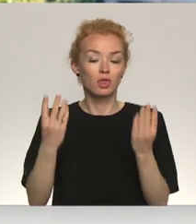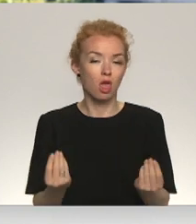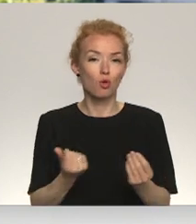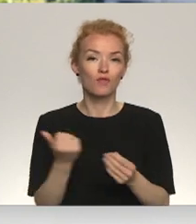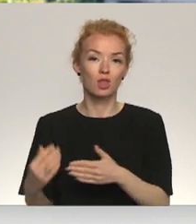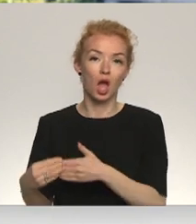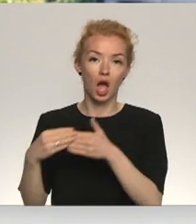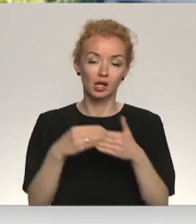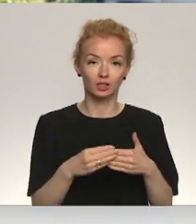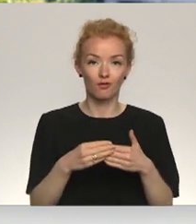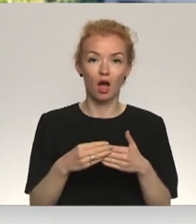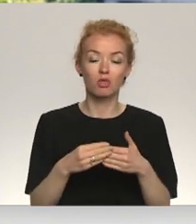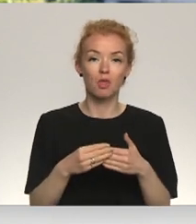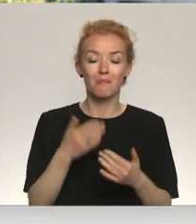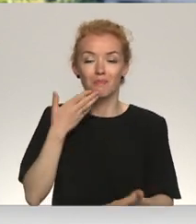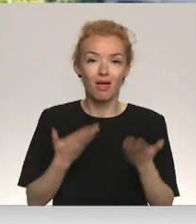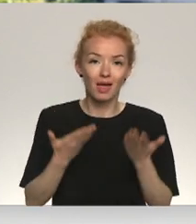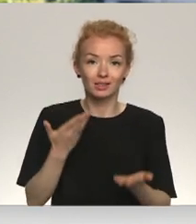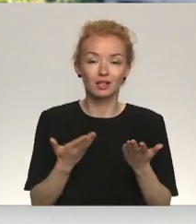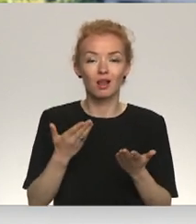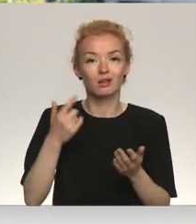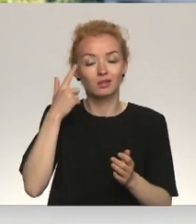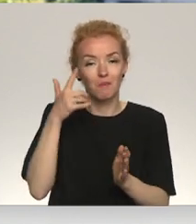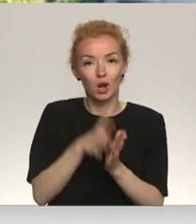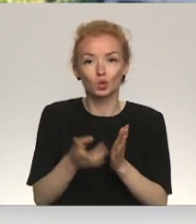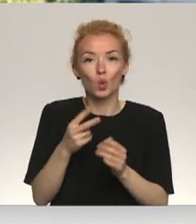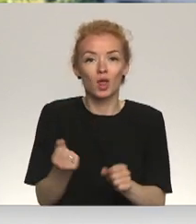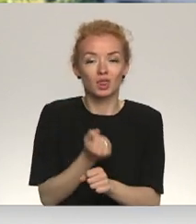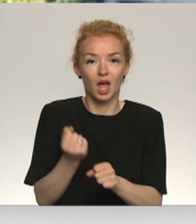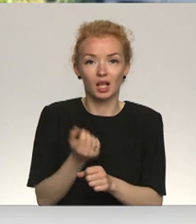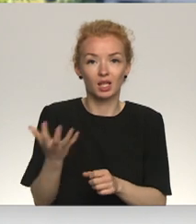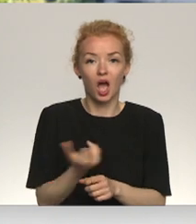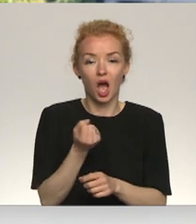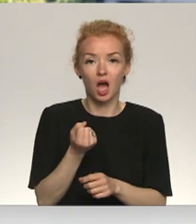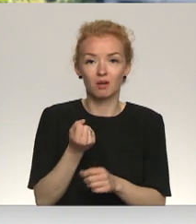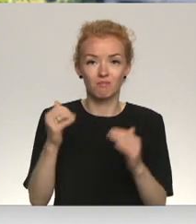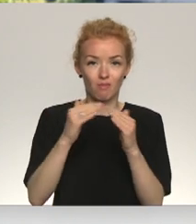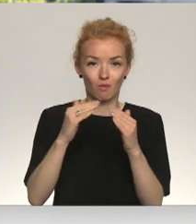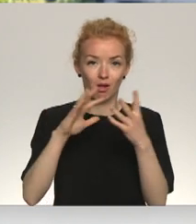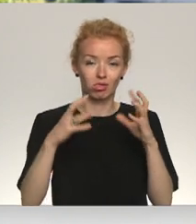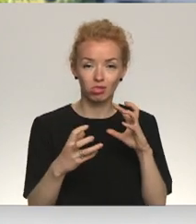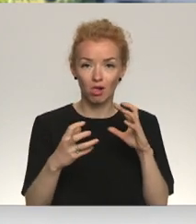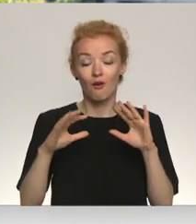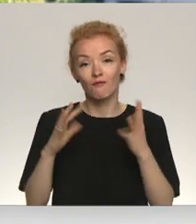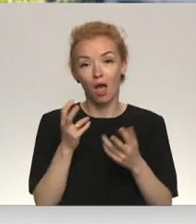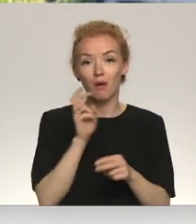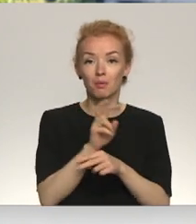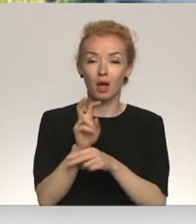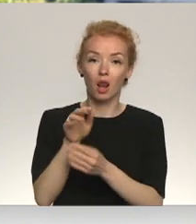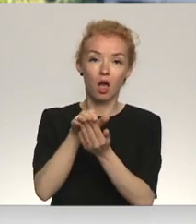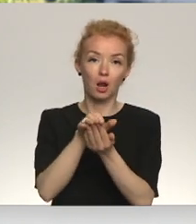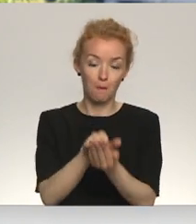vainolabojot, mēģinot kaut ko saprast, kā ko iesākt ar sabombardēdājām mājām, vai arī apmeklējot